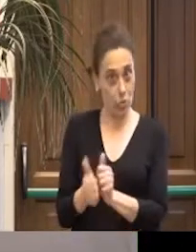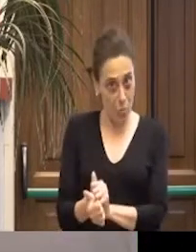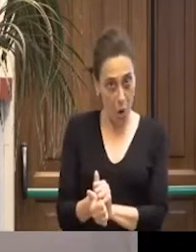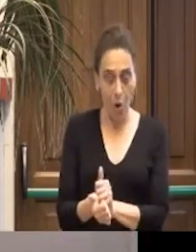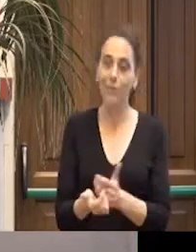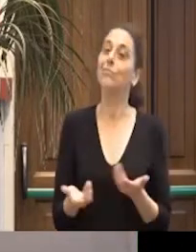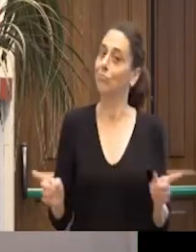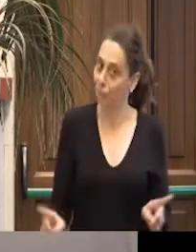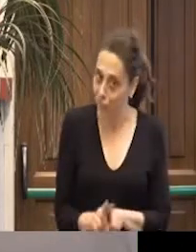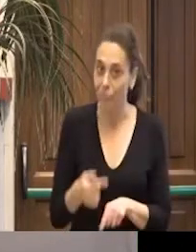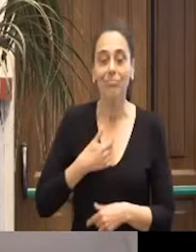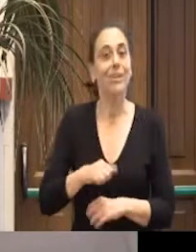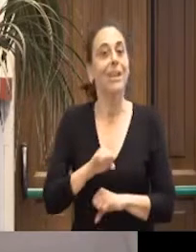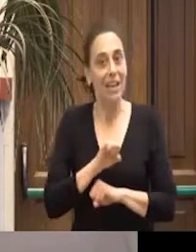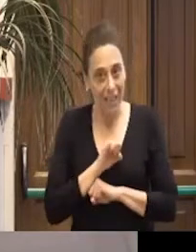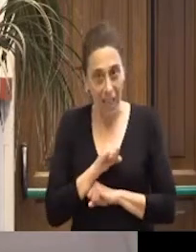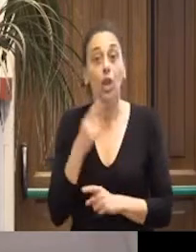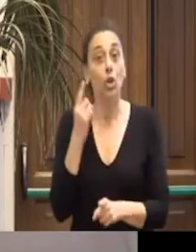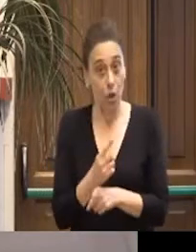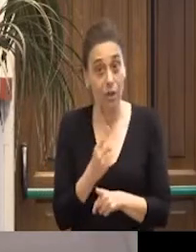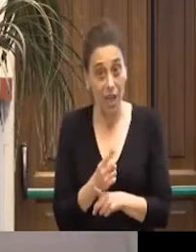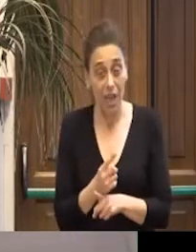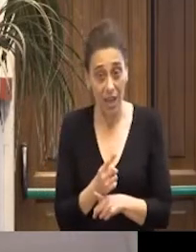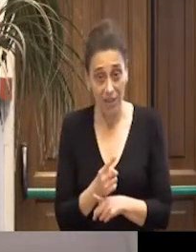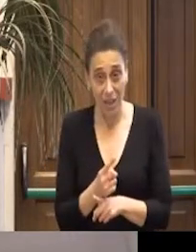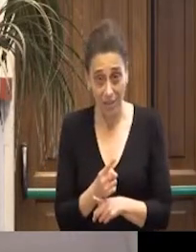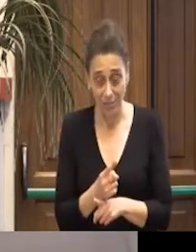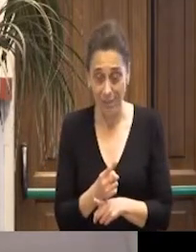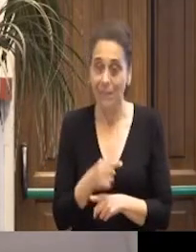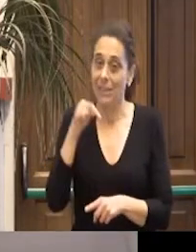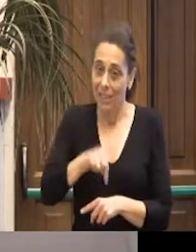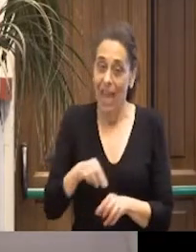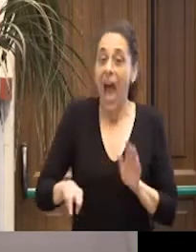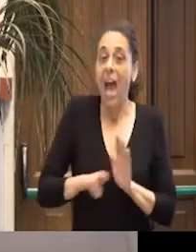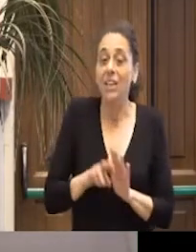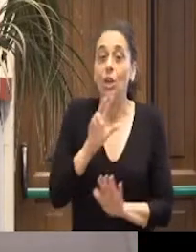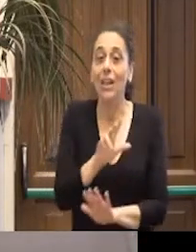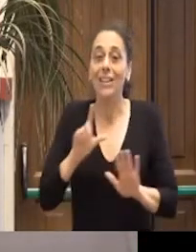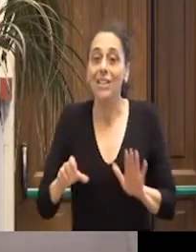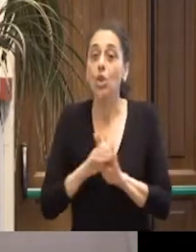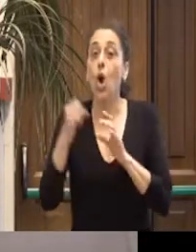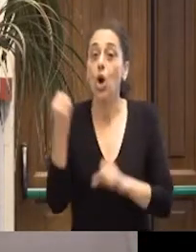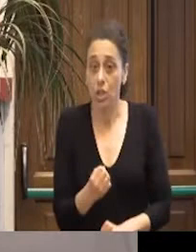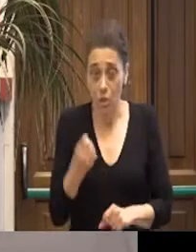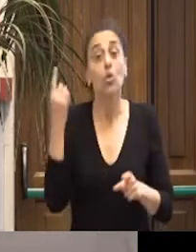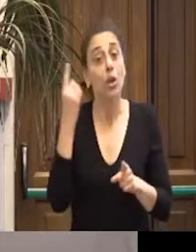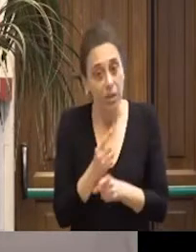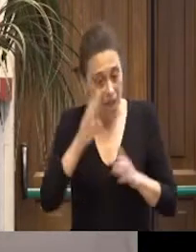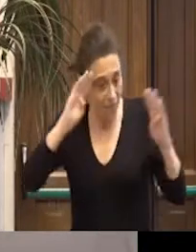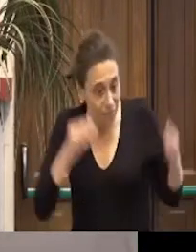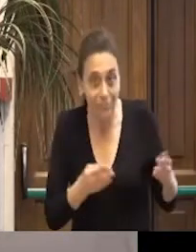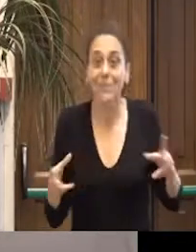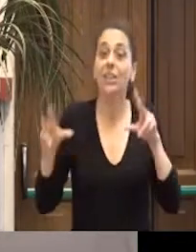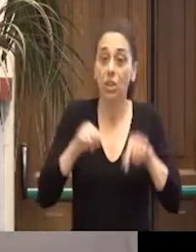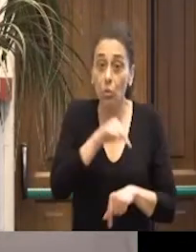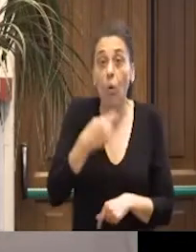io credo che debba essere anche ripreso sulla questione molto più generale dell'articolo 37 della Costituzione Italiana che rivendi appunto